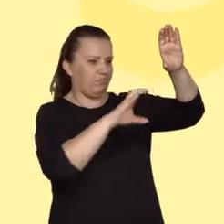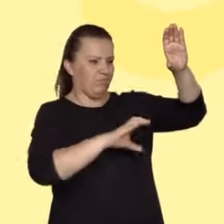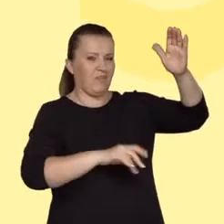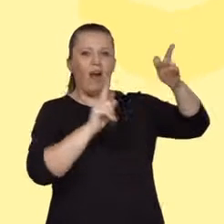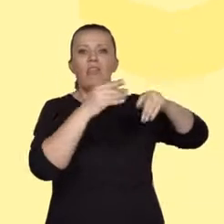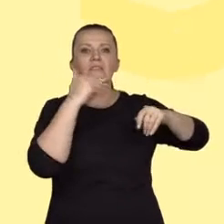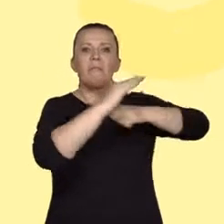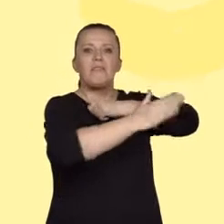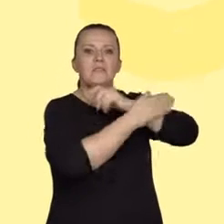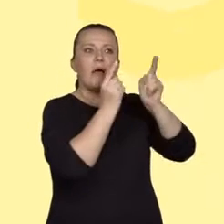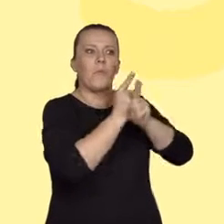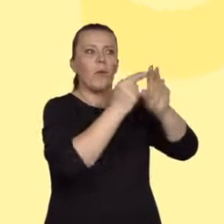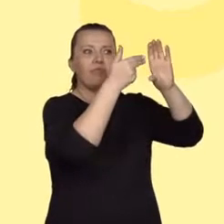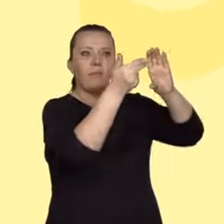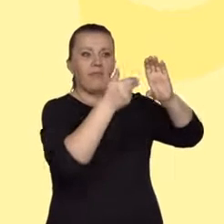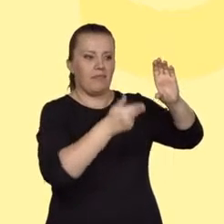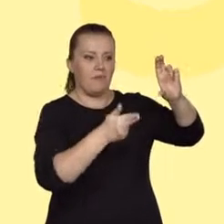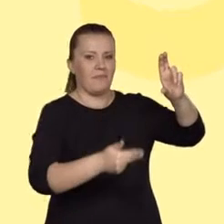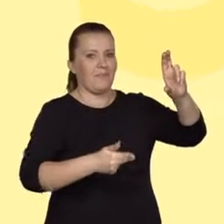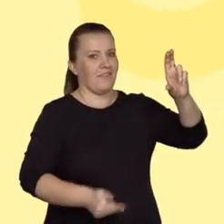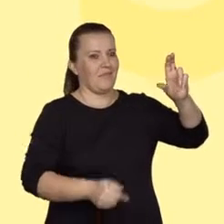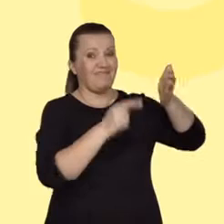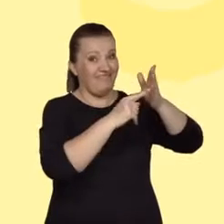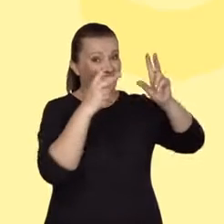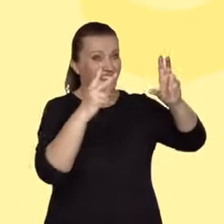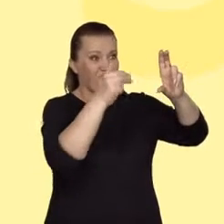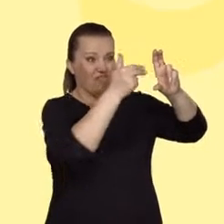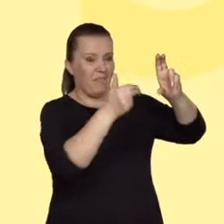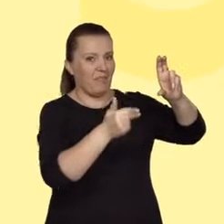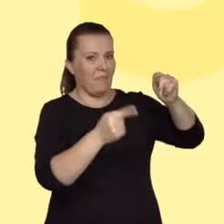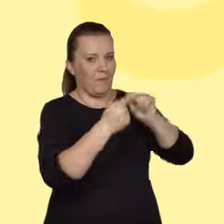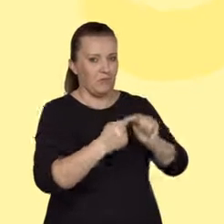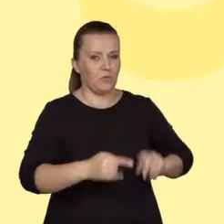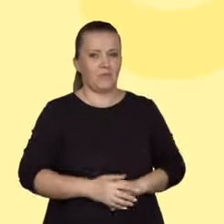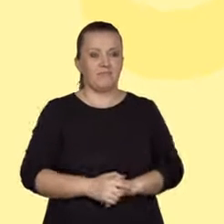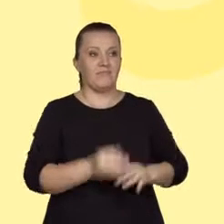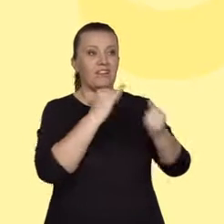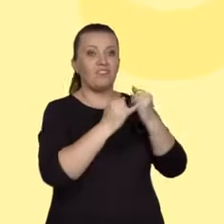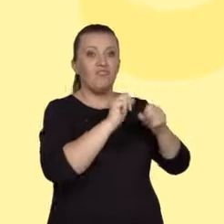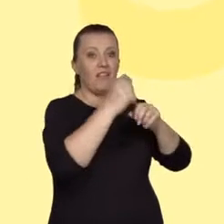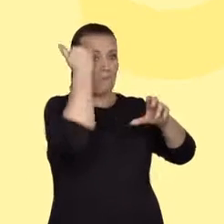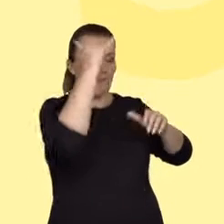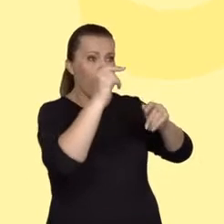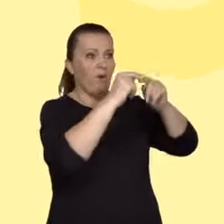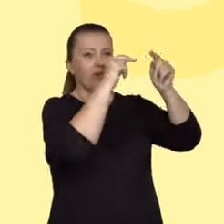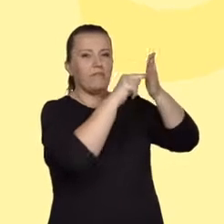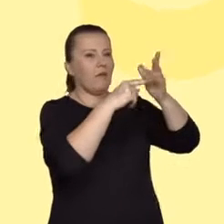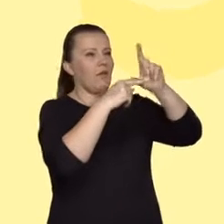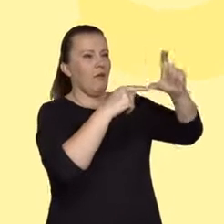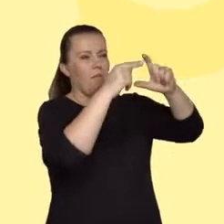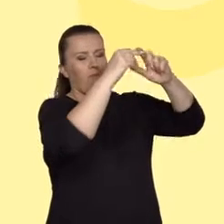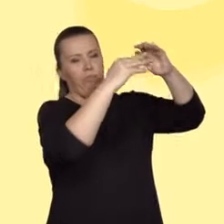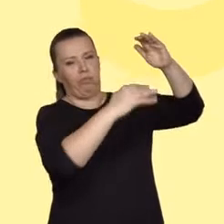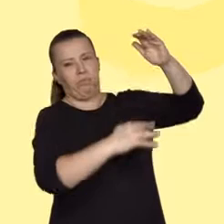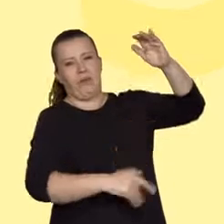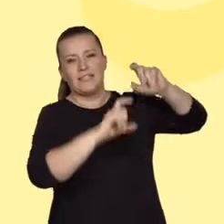akapita osobny temat. W wypadku takiego błędu mogą pojawiać się akapity na całą stronę. Wreszcie błędem jest brak wyraźnego zamysłu w zakresie